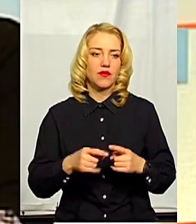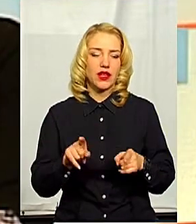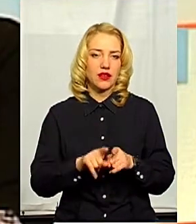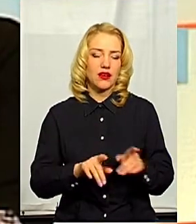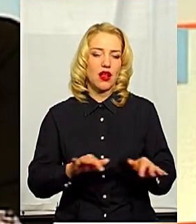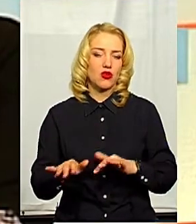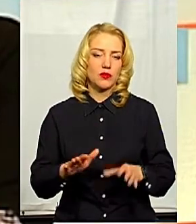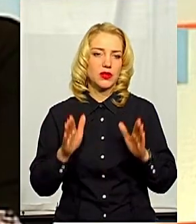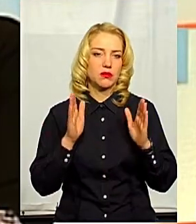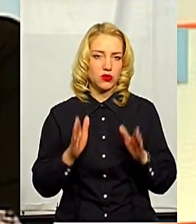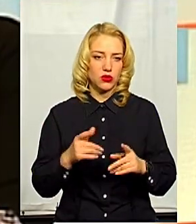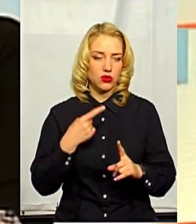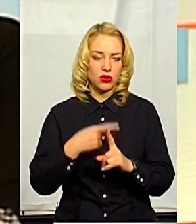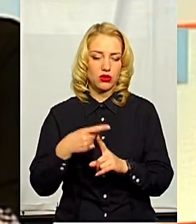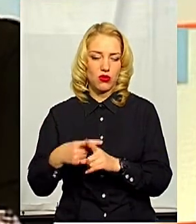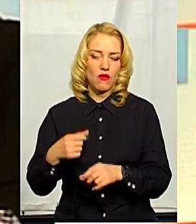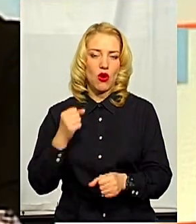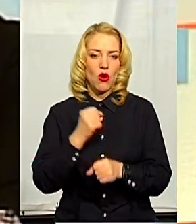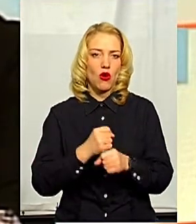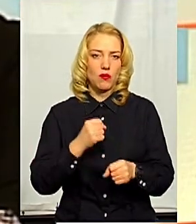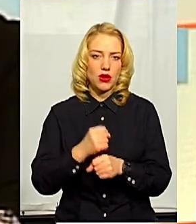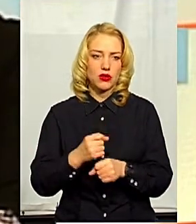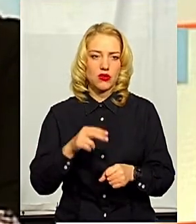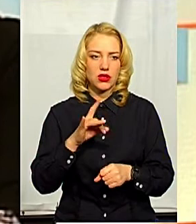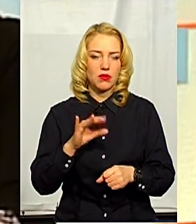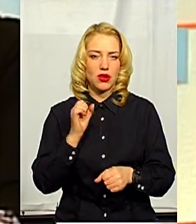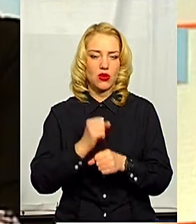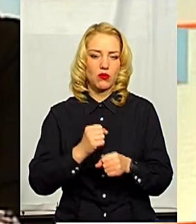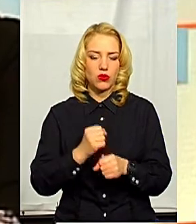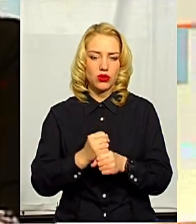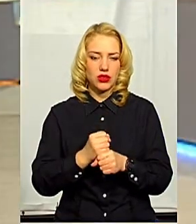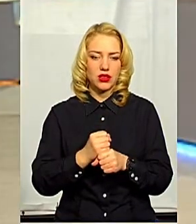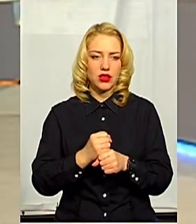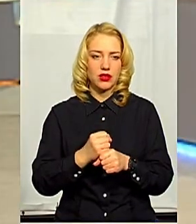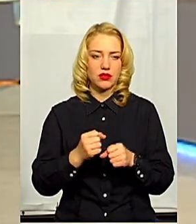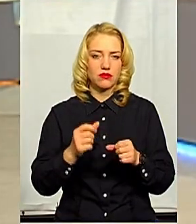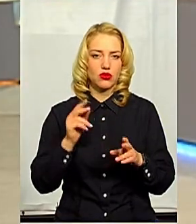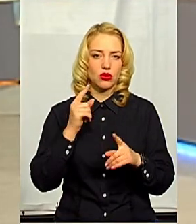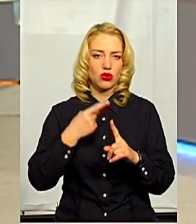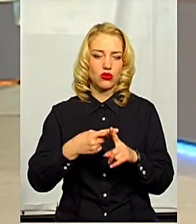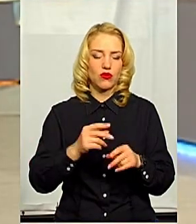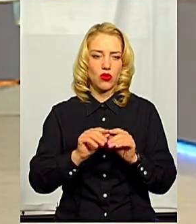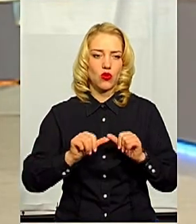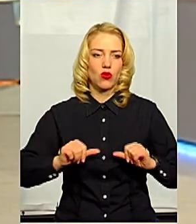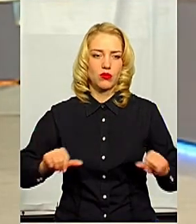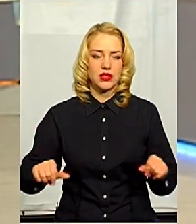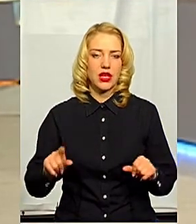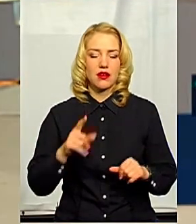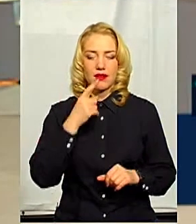алгоритми додатково опрацьовувалися при роботі протиепідемічної комісії, яка буквально недавно